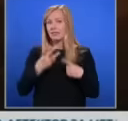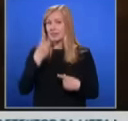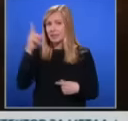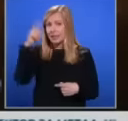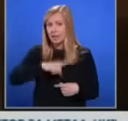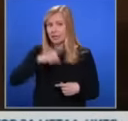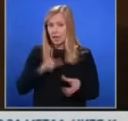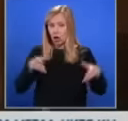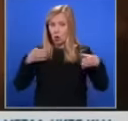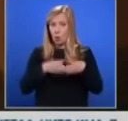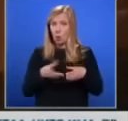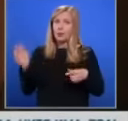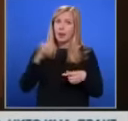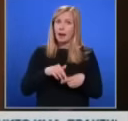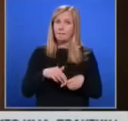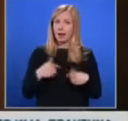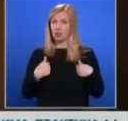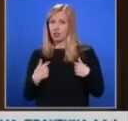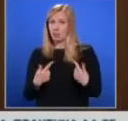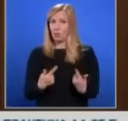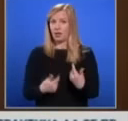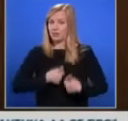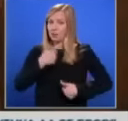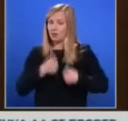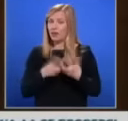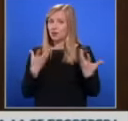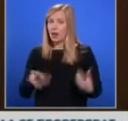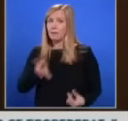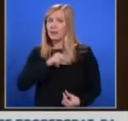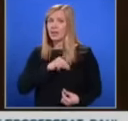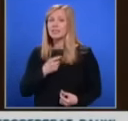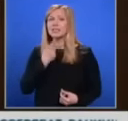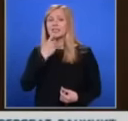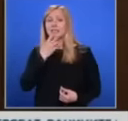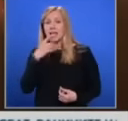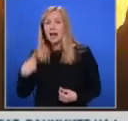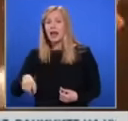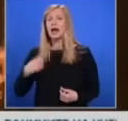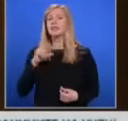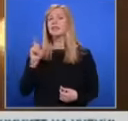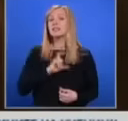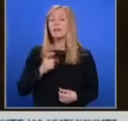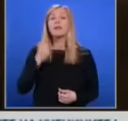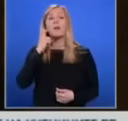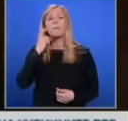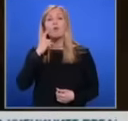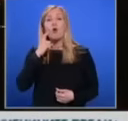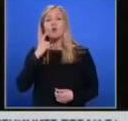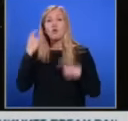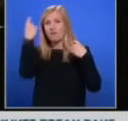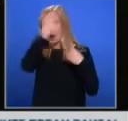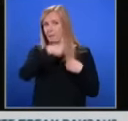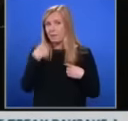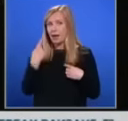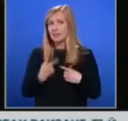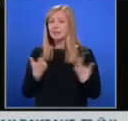три дни групите отново ще дефилират в надпревара за големите награди. Златната, сребърната и бронзовата маска, които връчва журито на